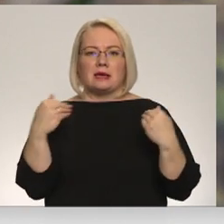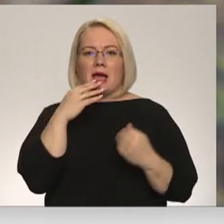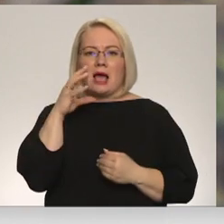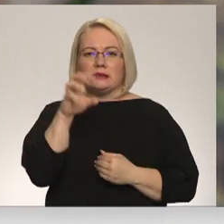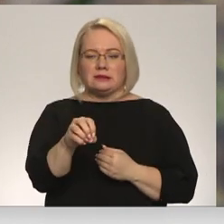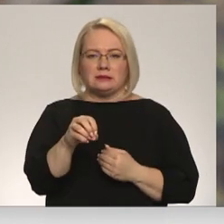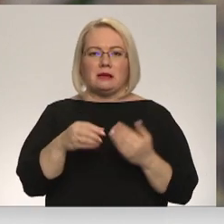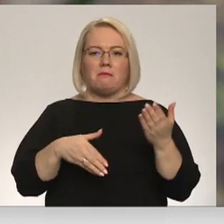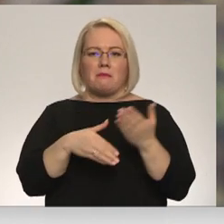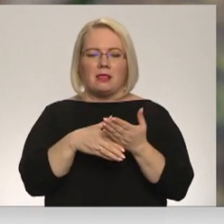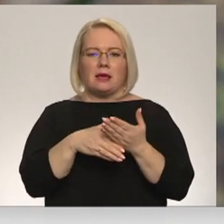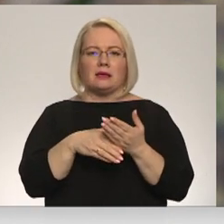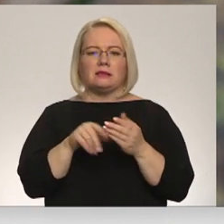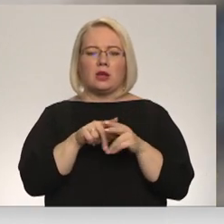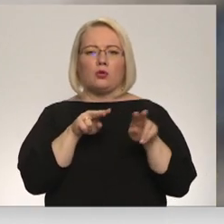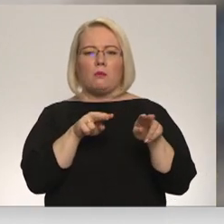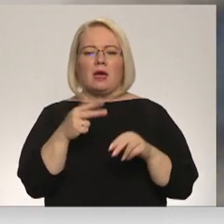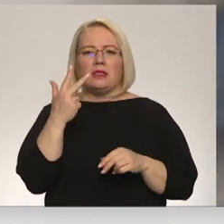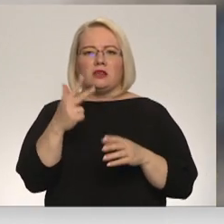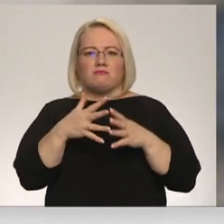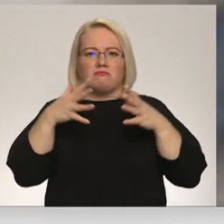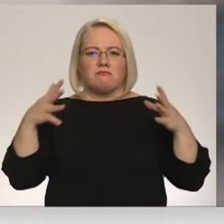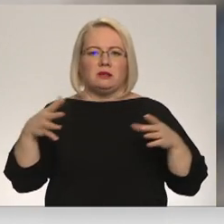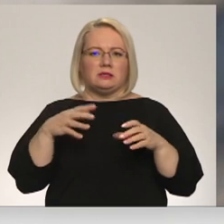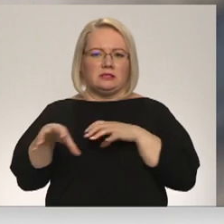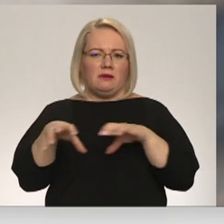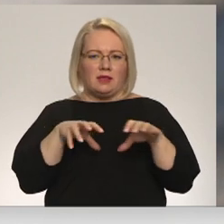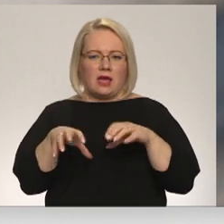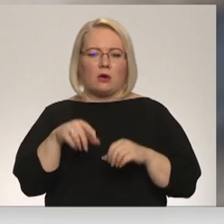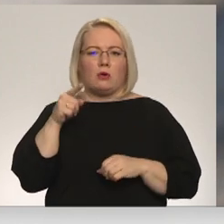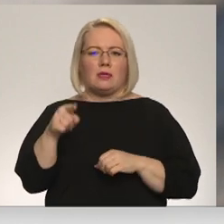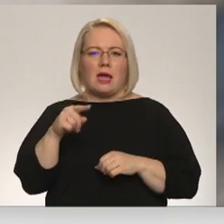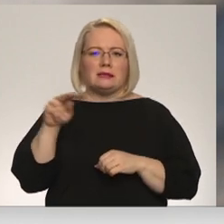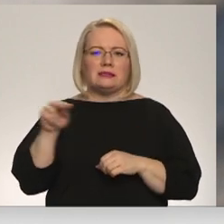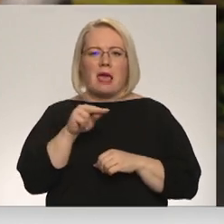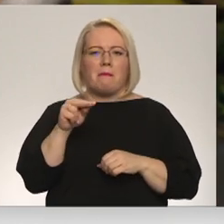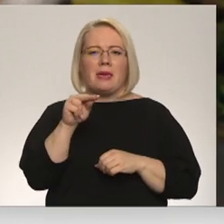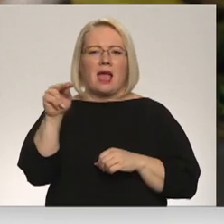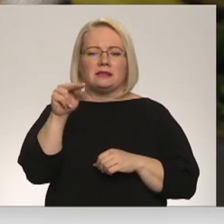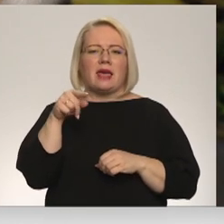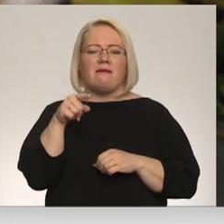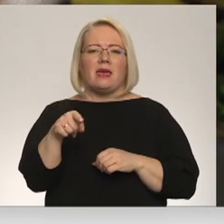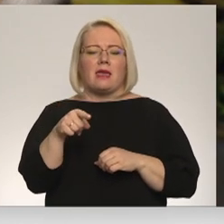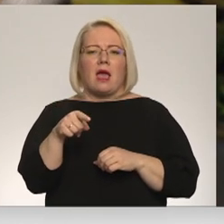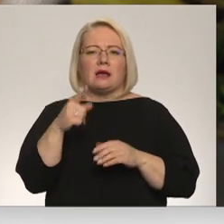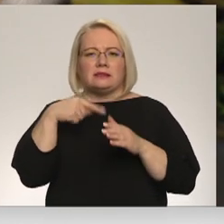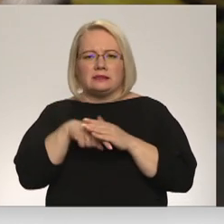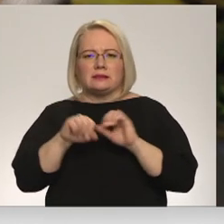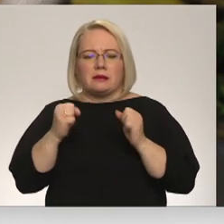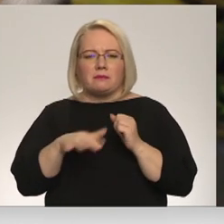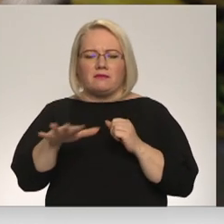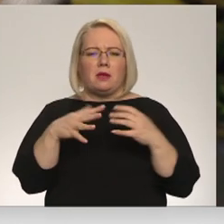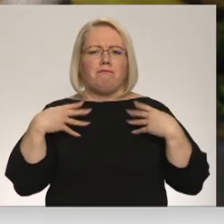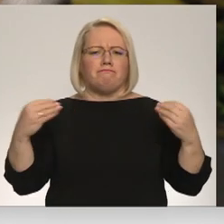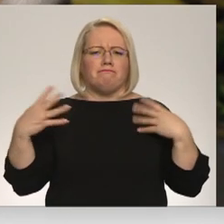nomenīt arī par sevi trīs līdz četras reizes lielāku dzīvnieku. Zebiekstas pārvietojas zemsedzē. Ziemām tām ir pālts, mīks